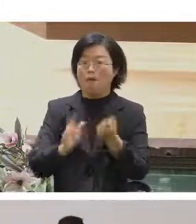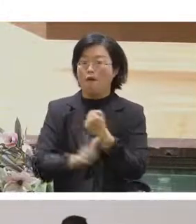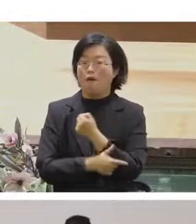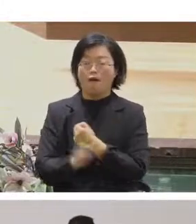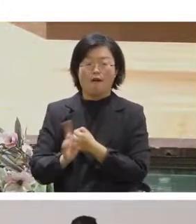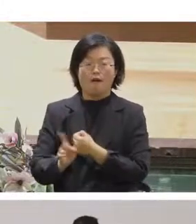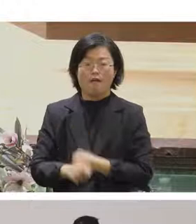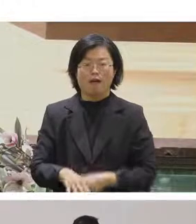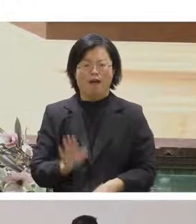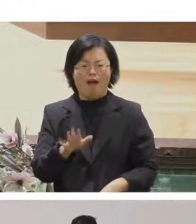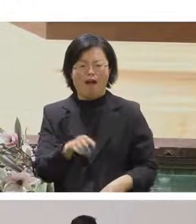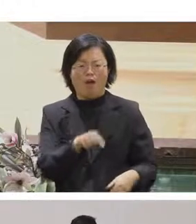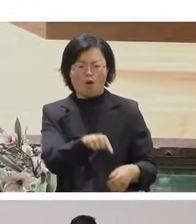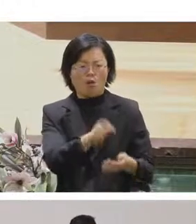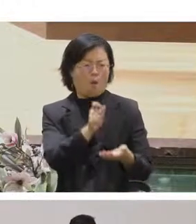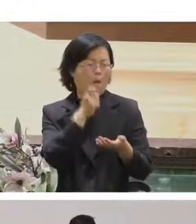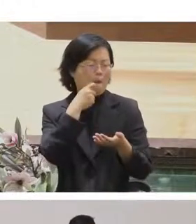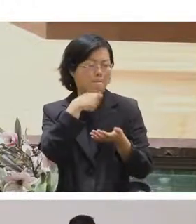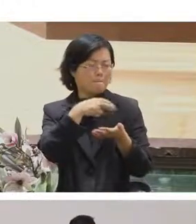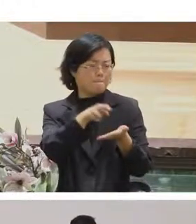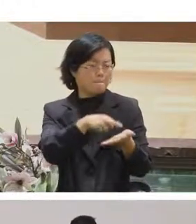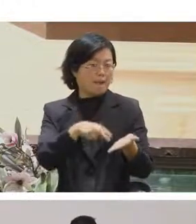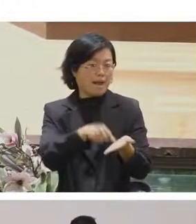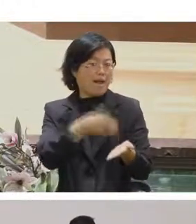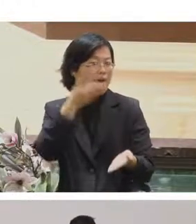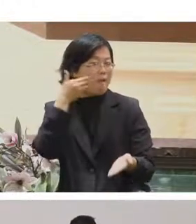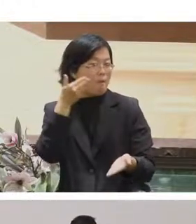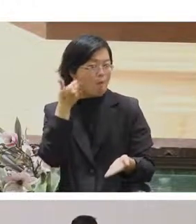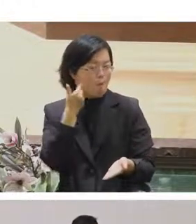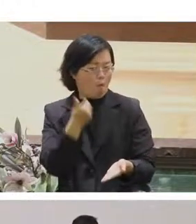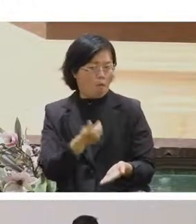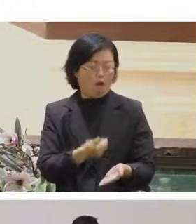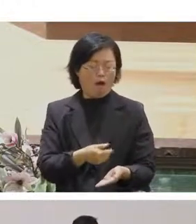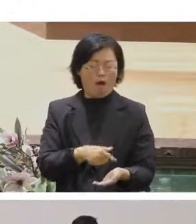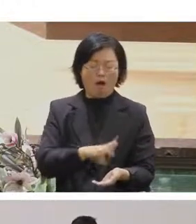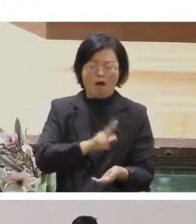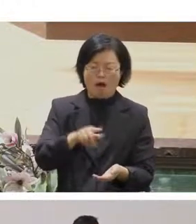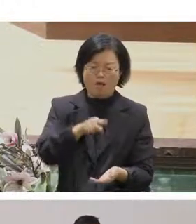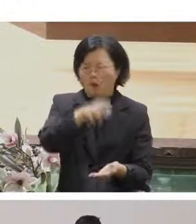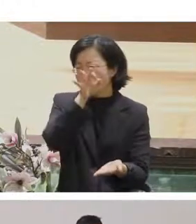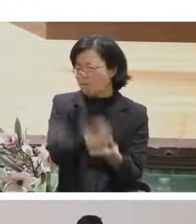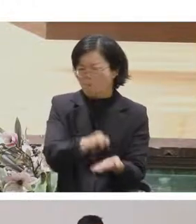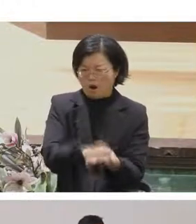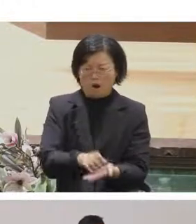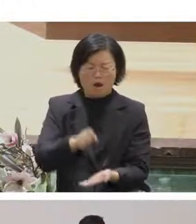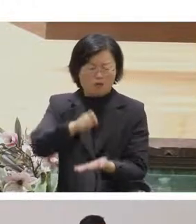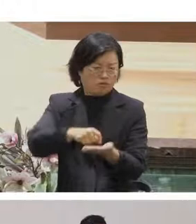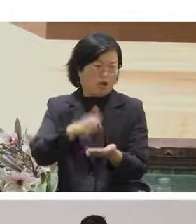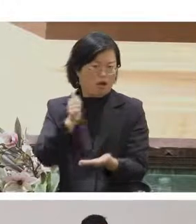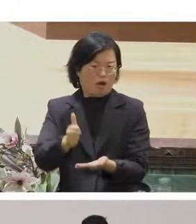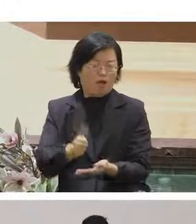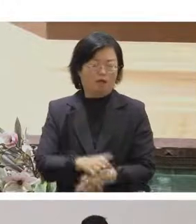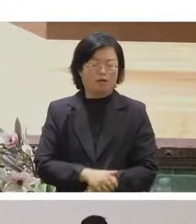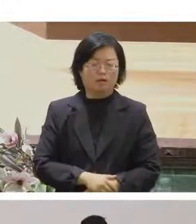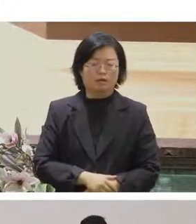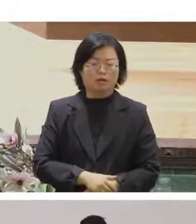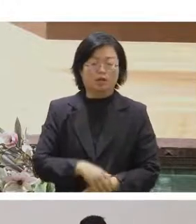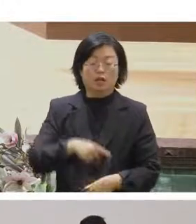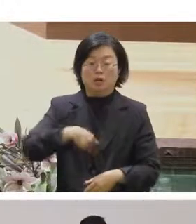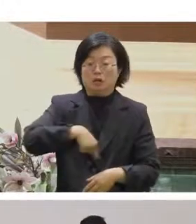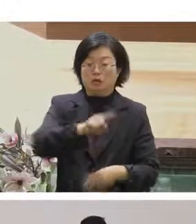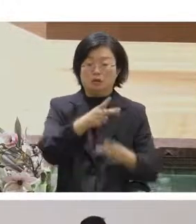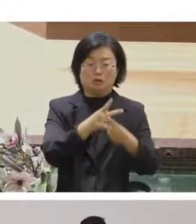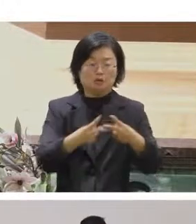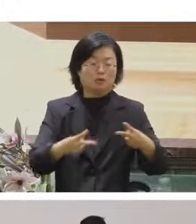說哇這隻筆是藍色的啊它很順啊它很便宜啊等等就你一開始在跟潛在客戶